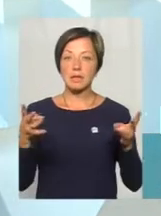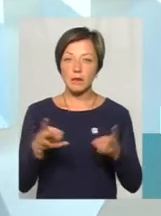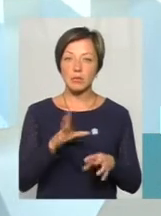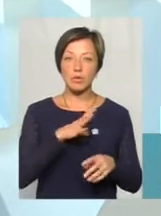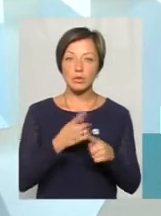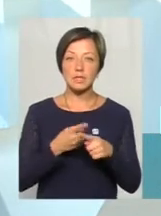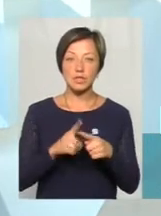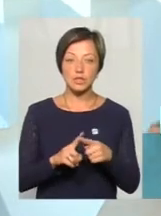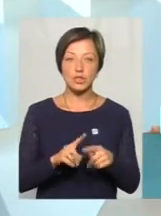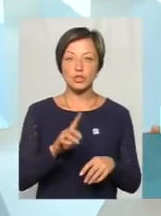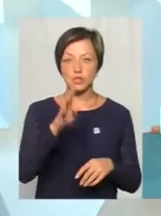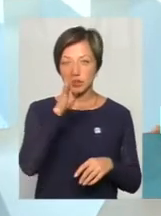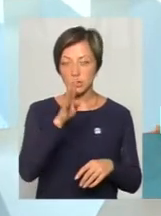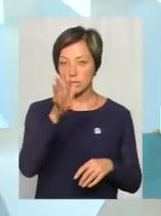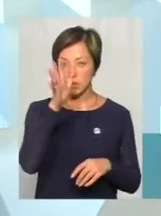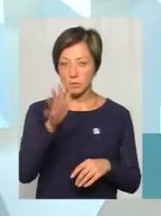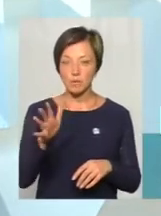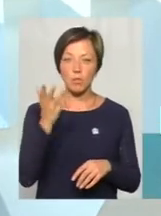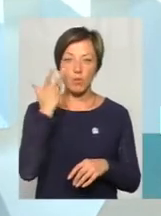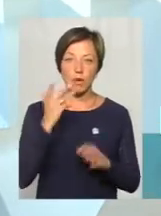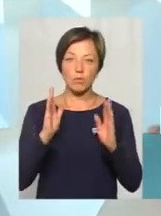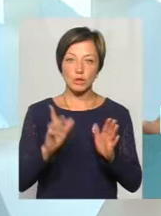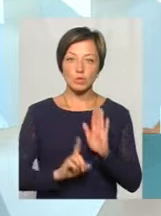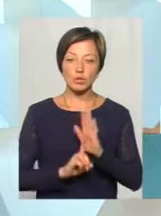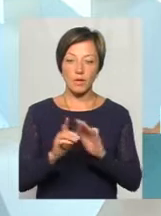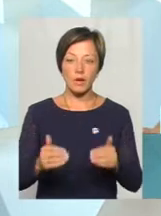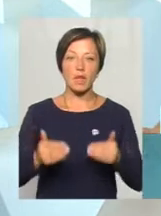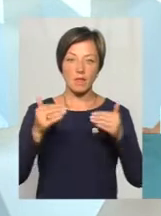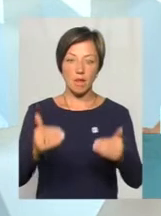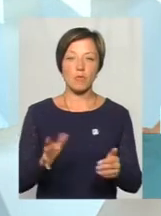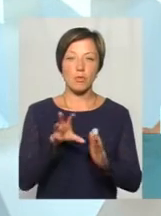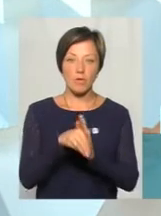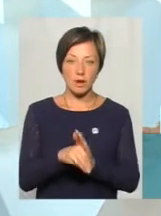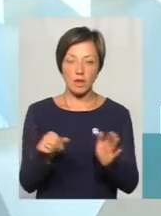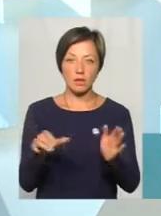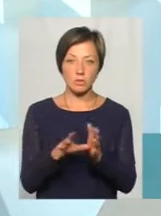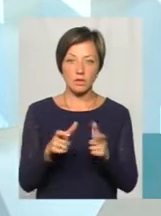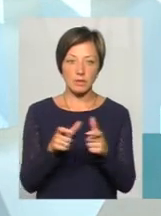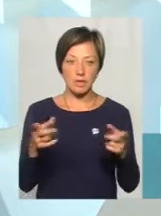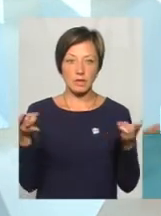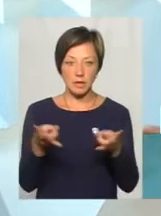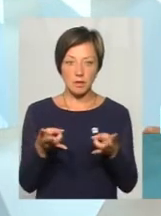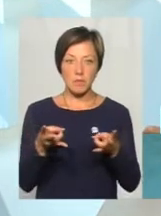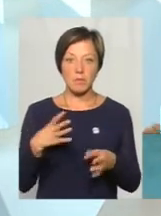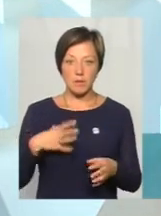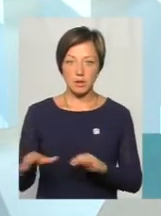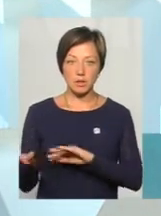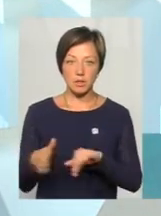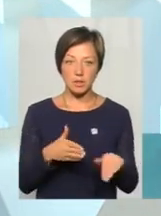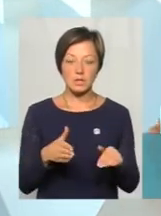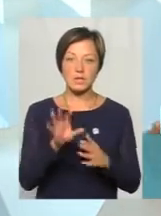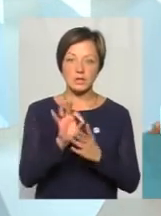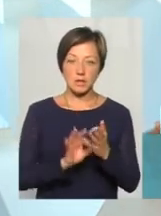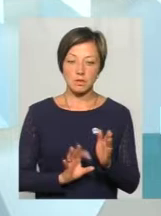ці, наприклад, 4 чи 5 місяців, поки буде початковий етап провадження електронного квитка, його ж треба було якось пережити. Ми паралельно